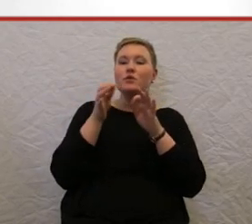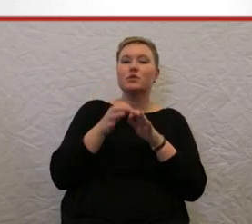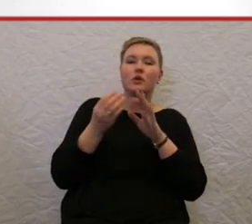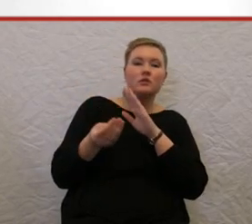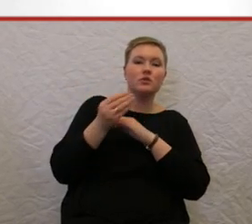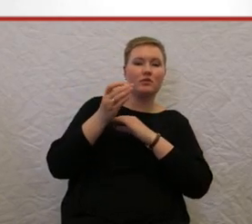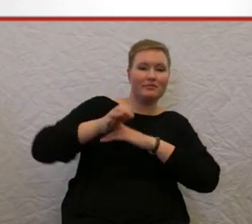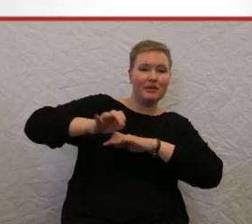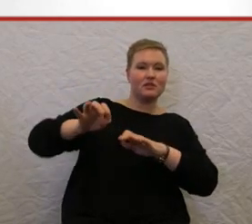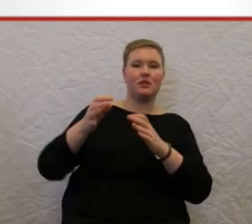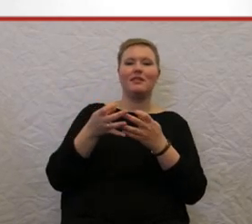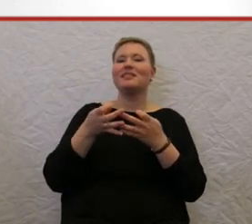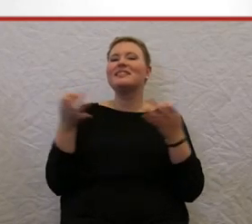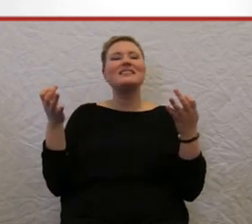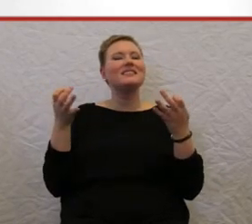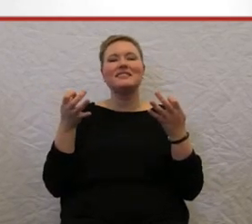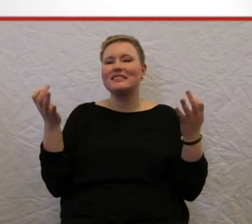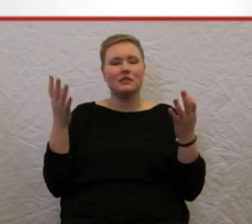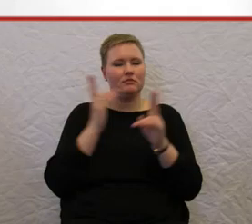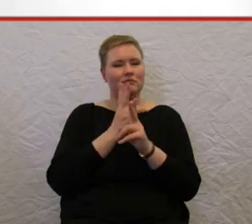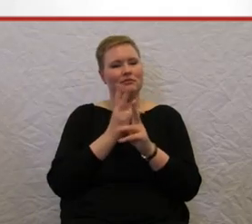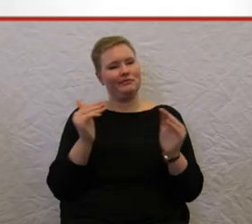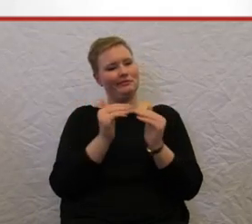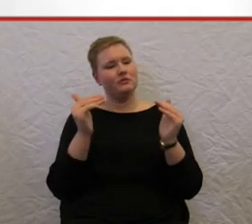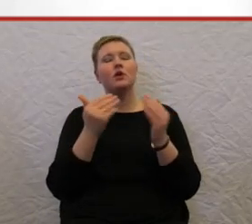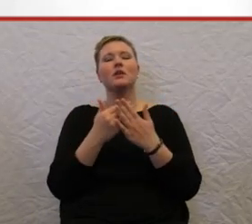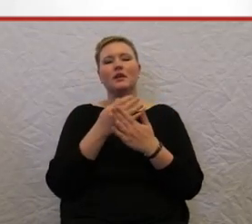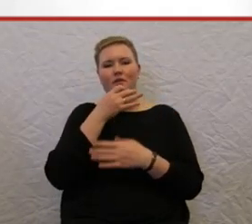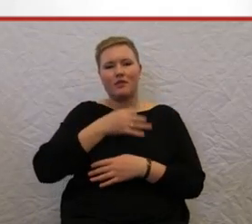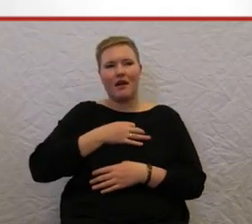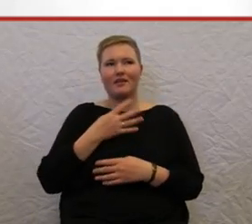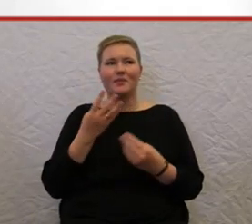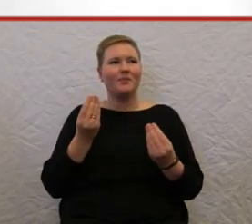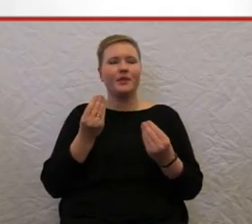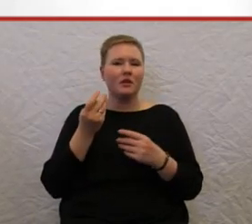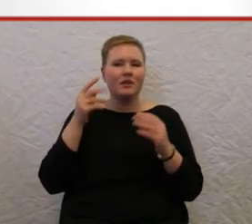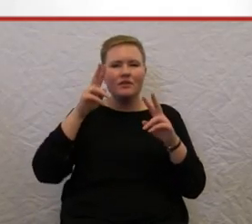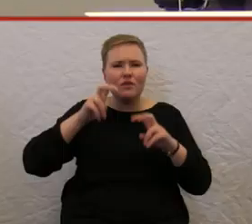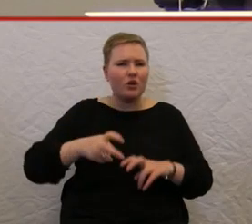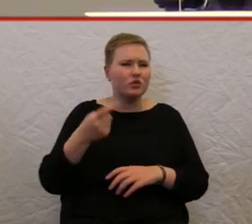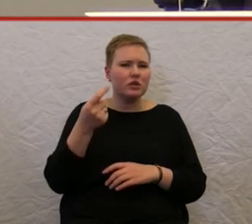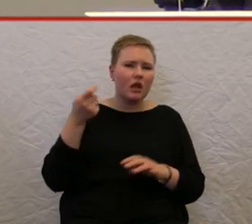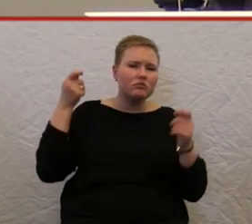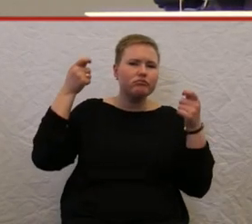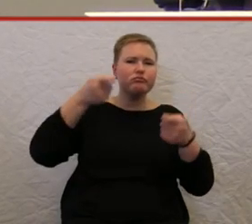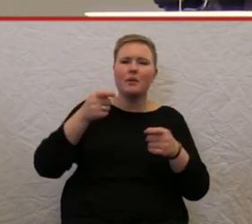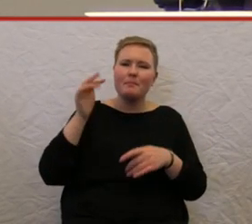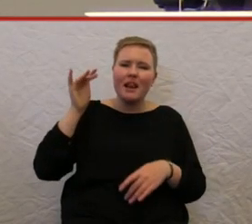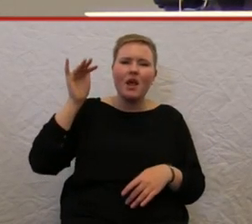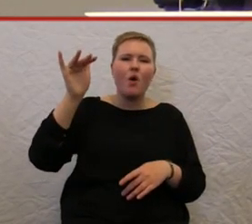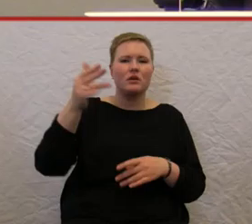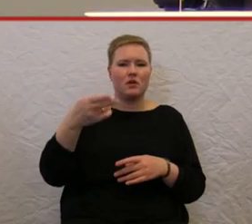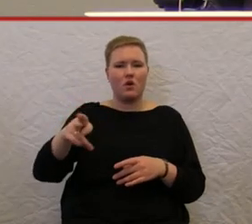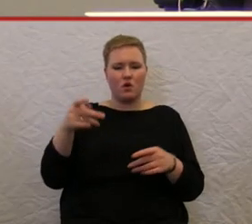die überhaupt besser war. Und da frage ich mich auch, da gehen Forschungsgelder rein, da gehen Millionen rein in diese